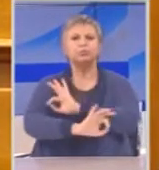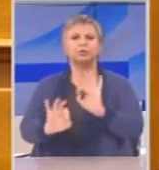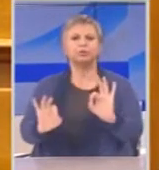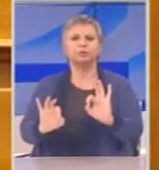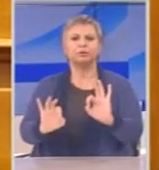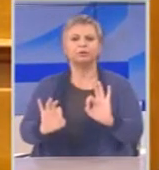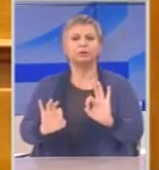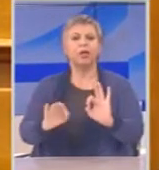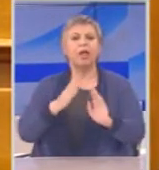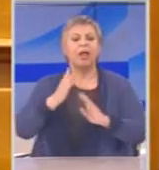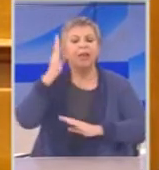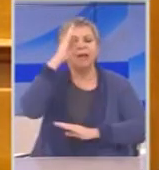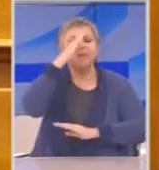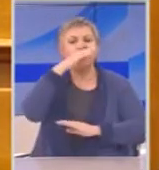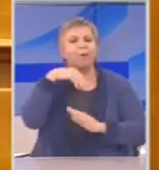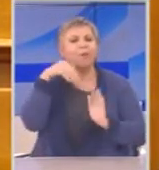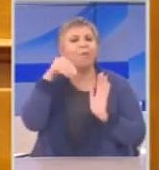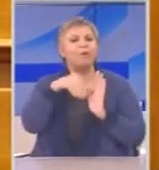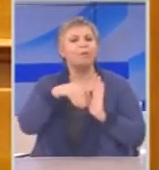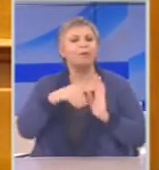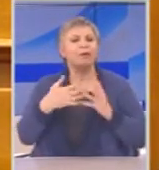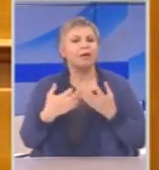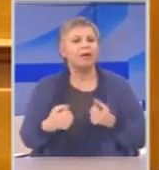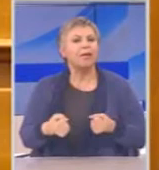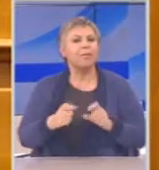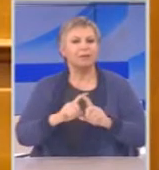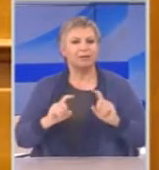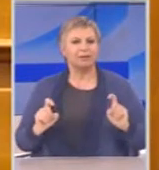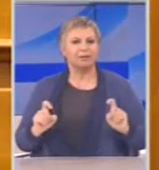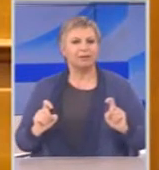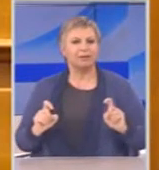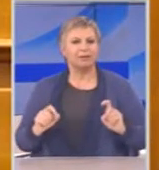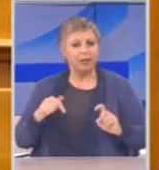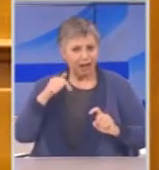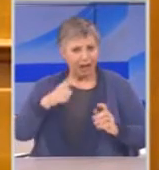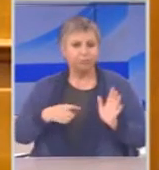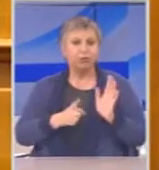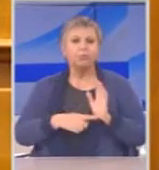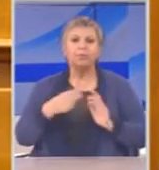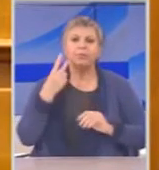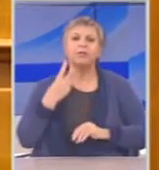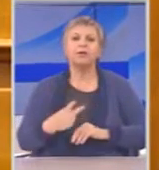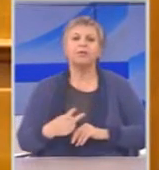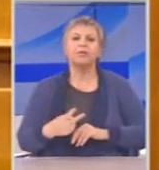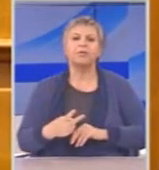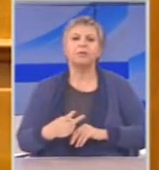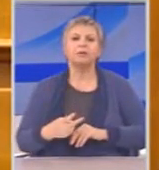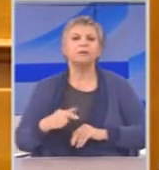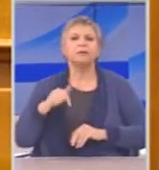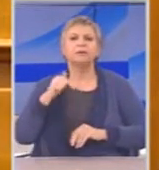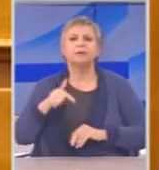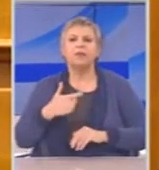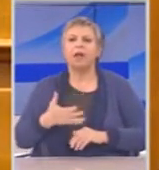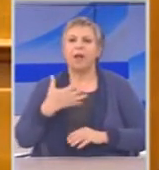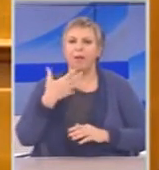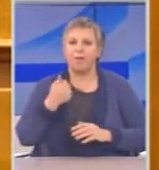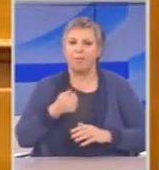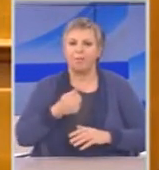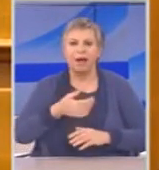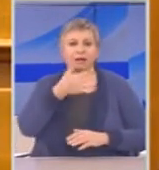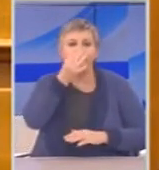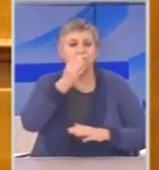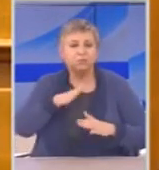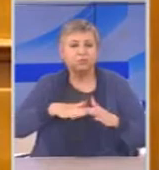καλούμαστε να διαλευκάνουμε είναι να βρούμε τους δρόμους του πιθανού μαύρου πολιτικού χρήματος και της